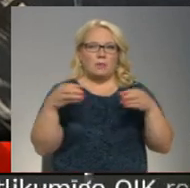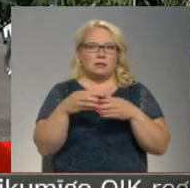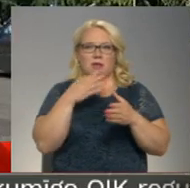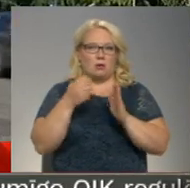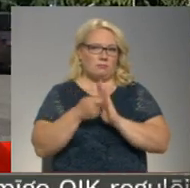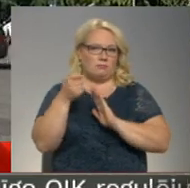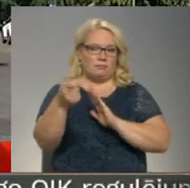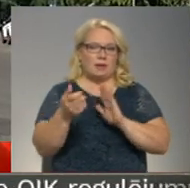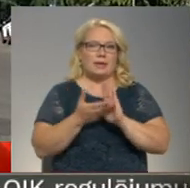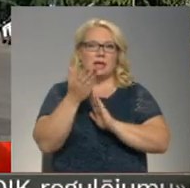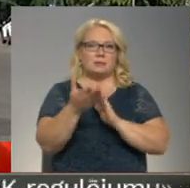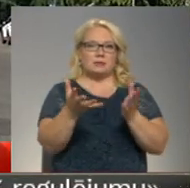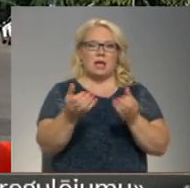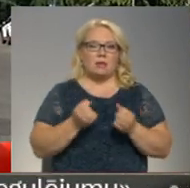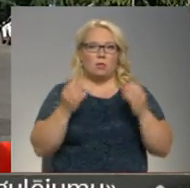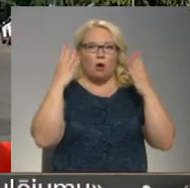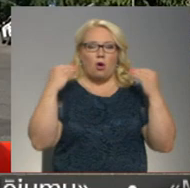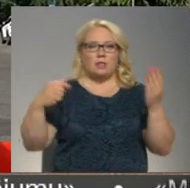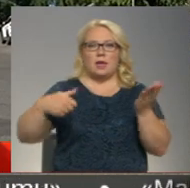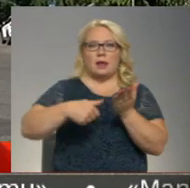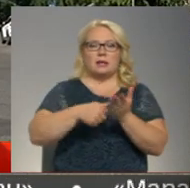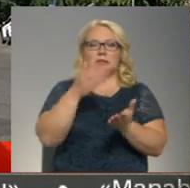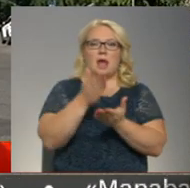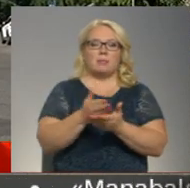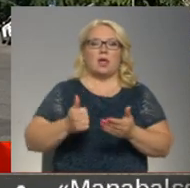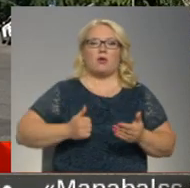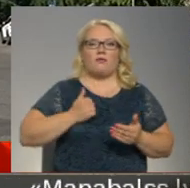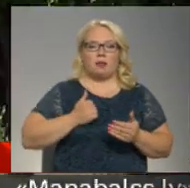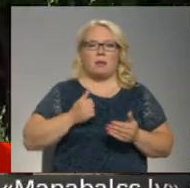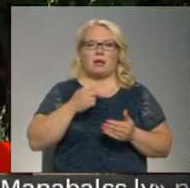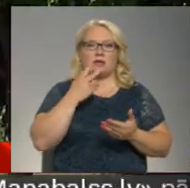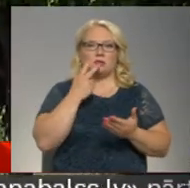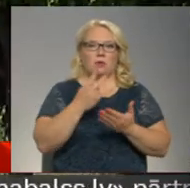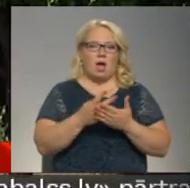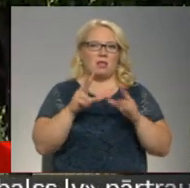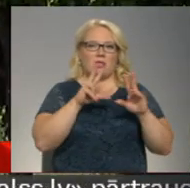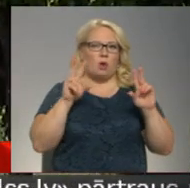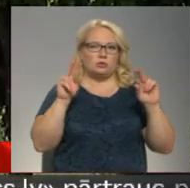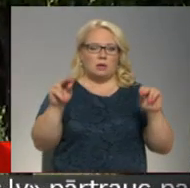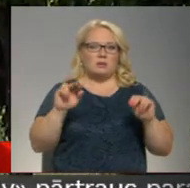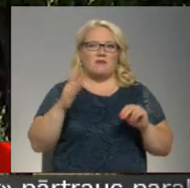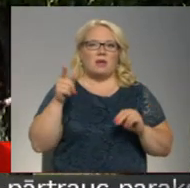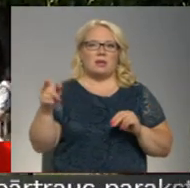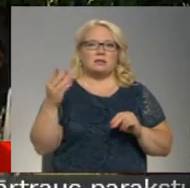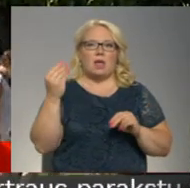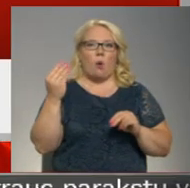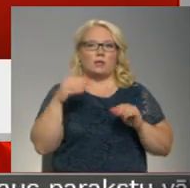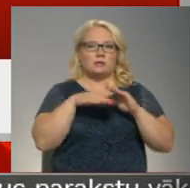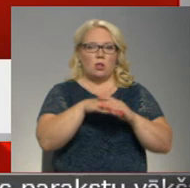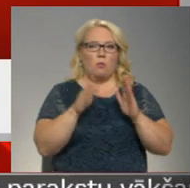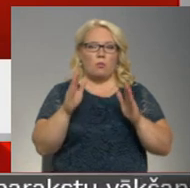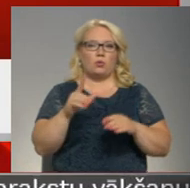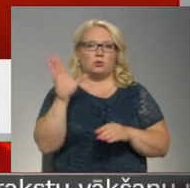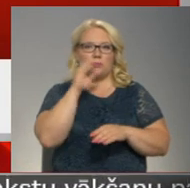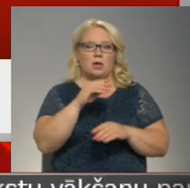Iesniegums esot saņemts no kāda Holandē reģistrēta startnieku uzņēmuma, kas reda neusticību, vai investors vispār būtu spējīgs projektu realizēt.